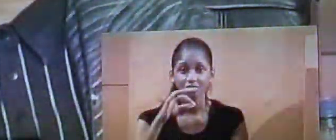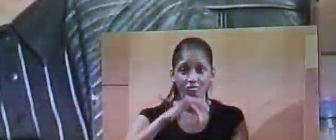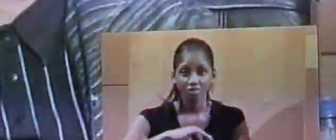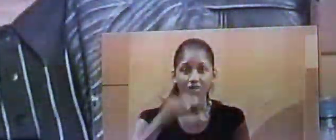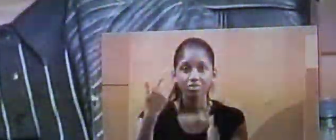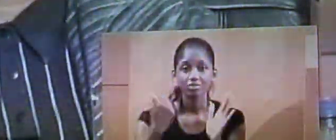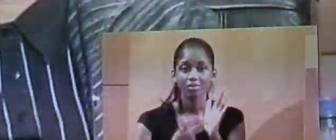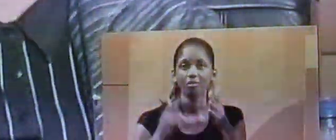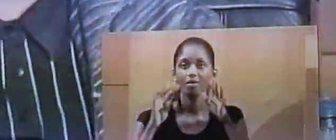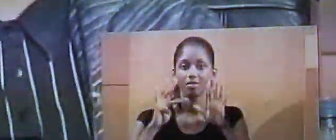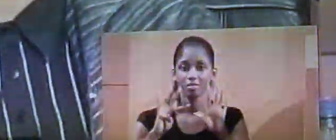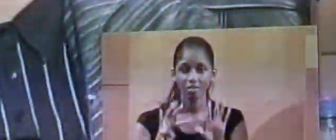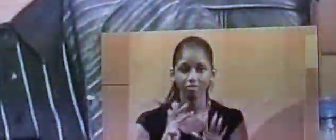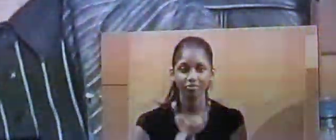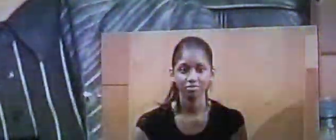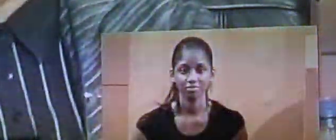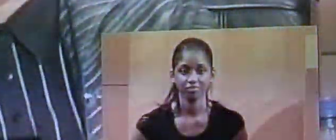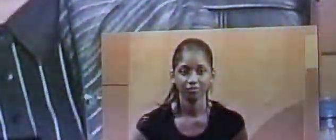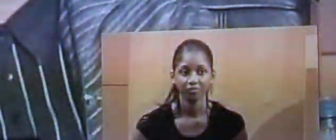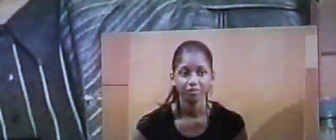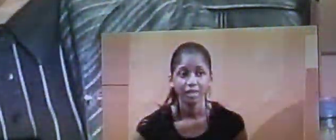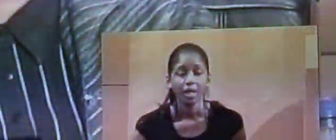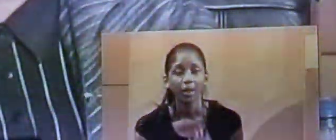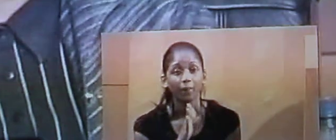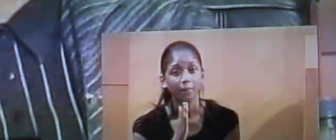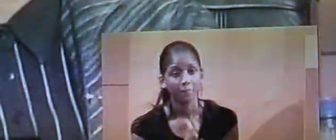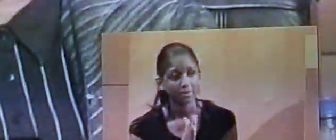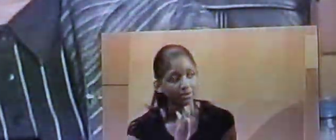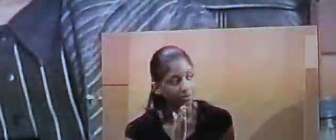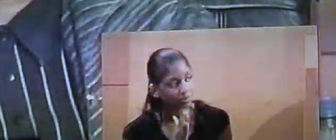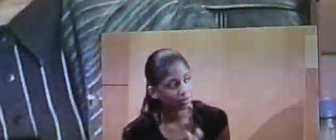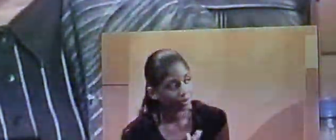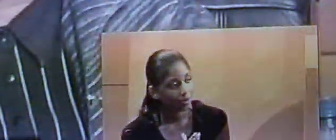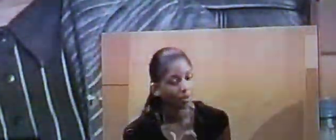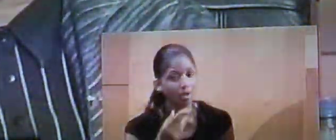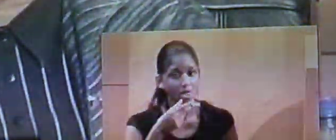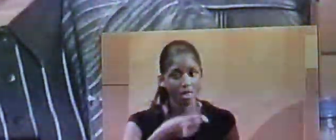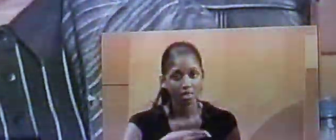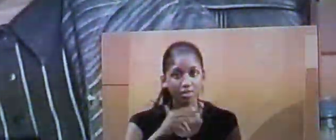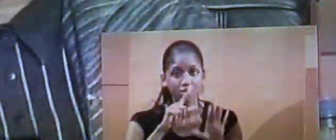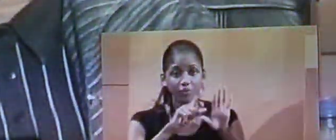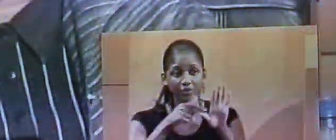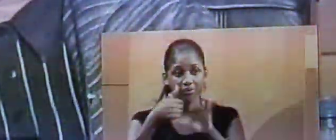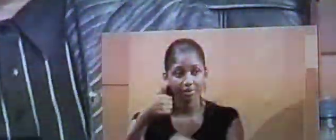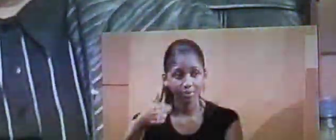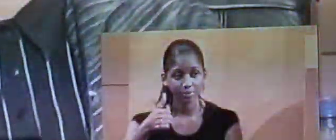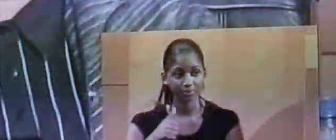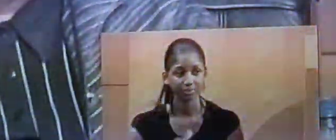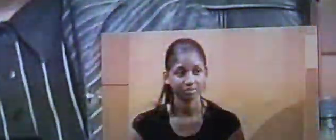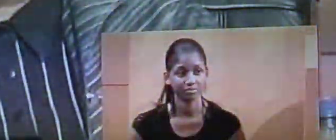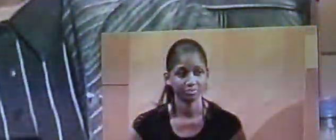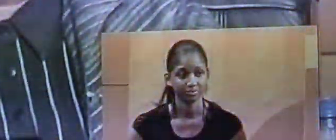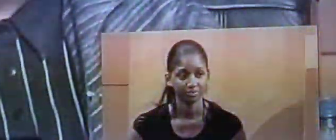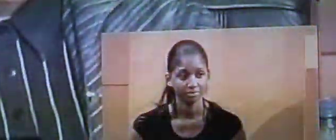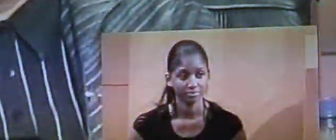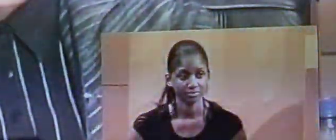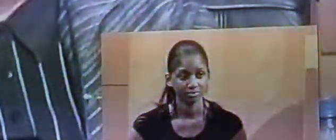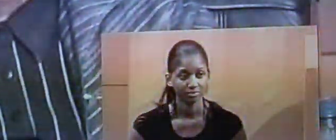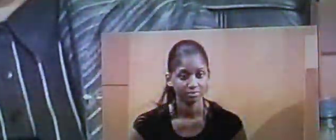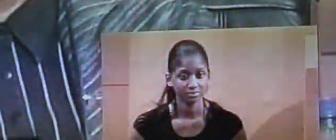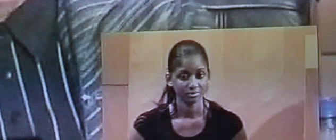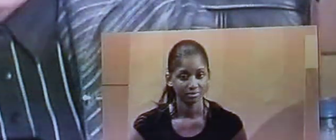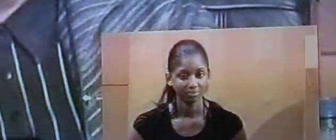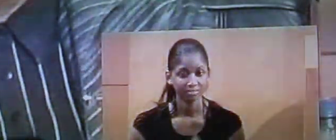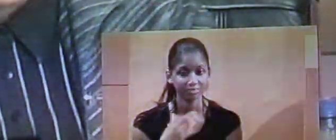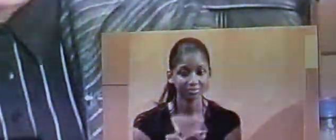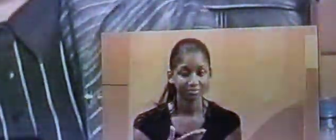2009 parce que la fameuse M71, eh bien, allait